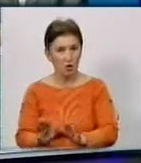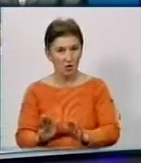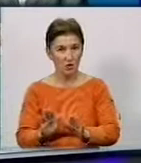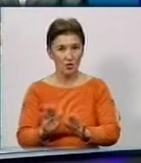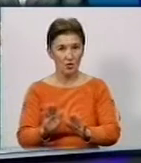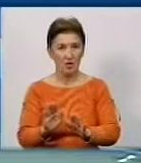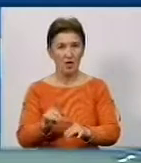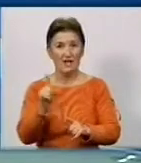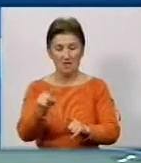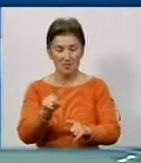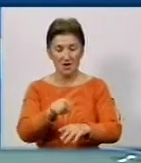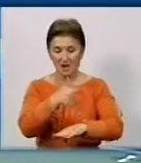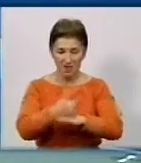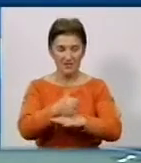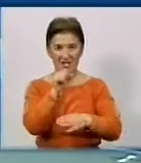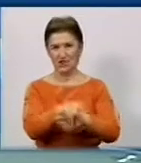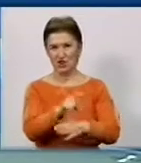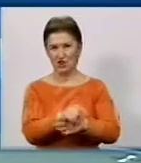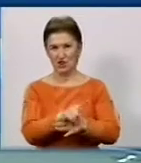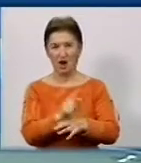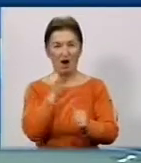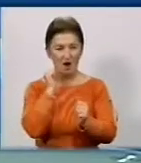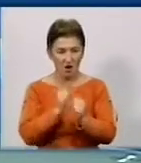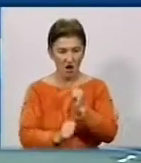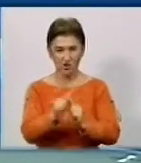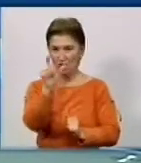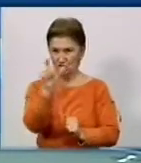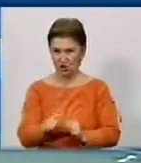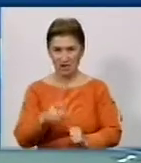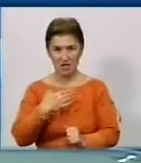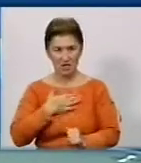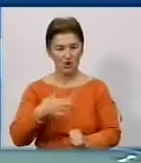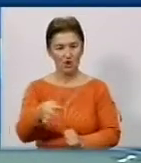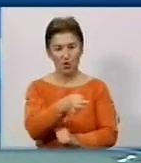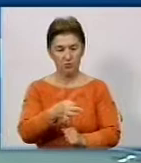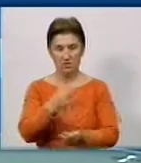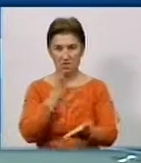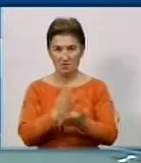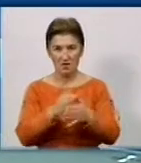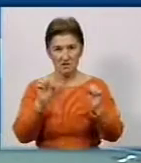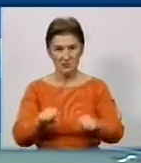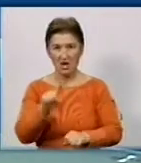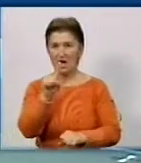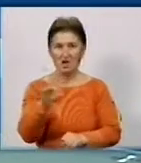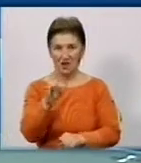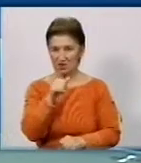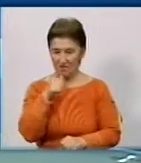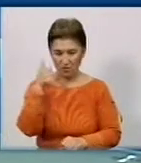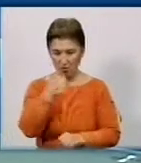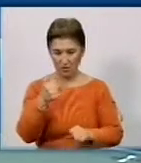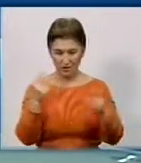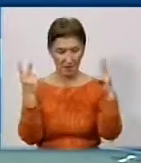Основная задача заключается в следующем. Каждый житель нашей области должен иметь возможность раз в год пройти